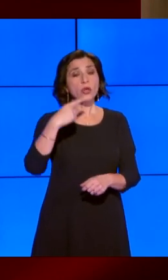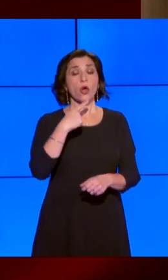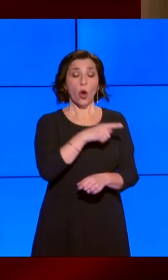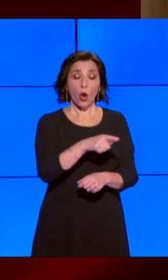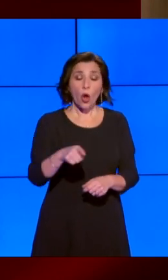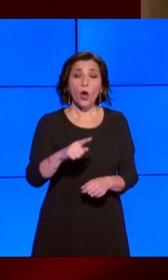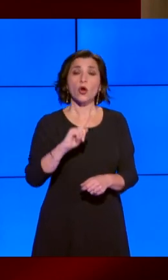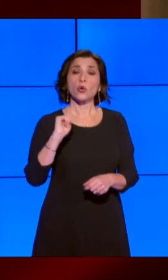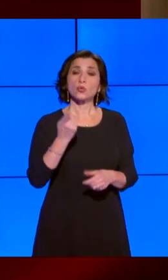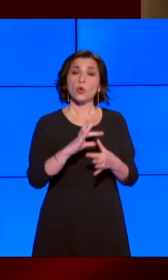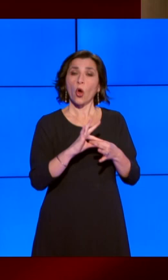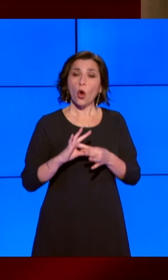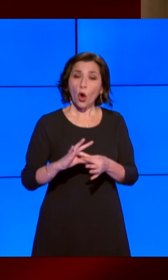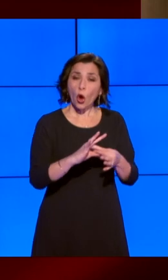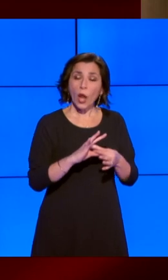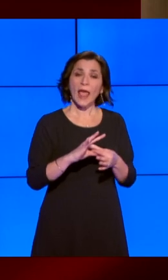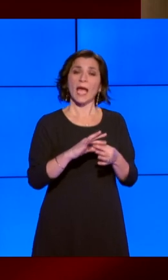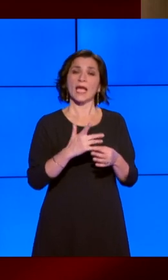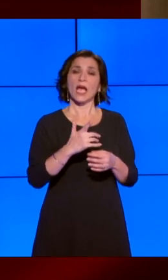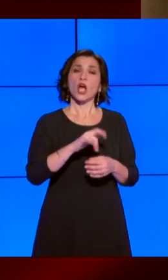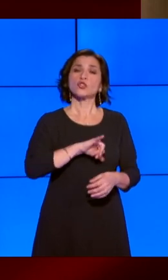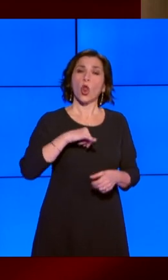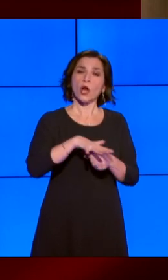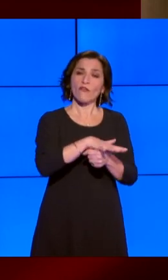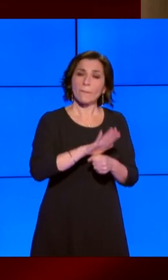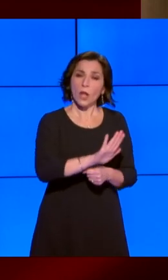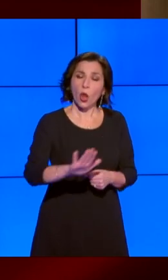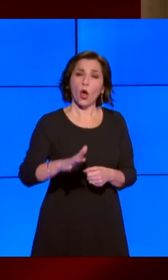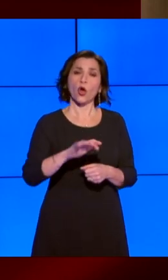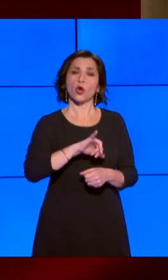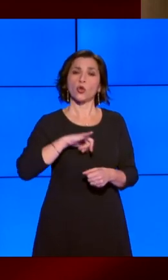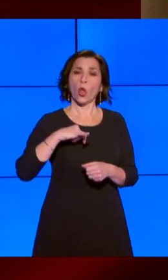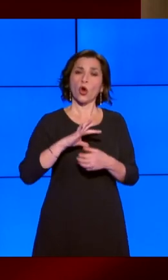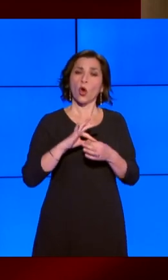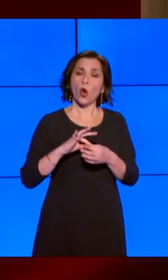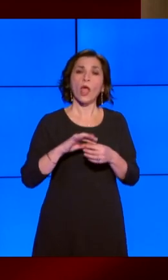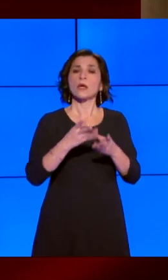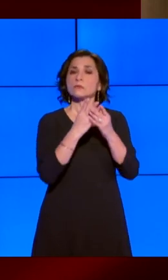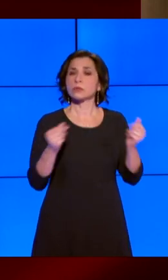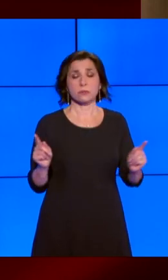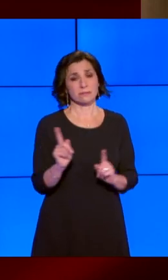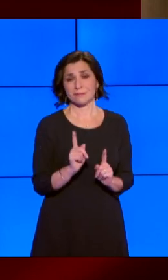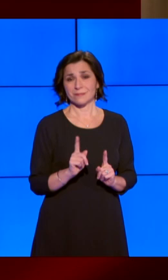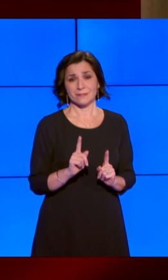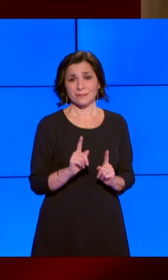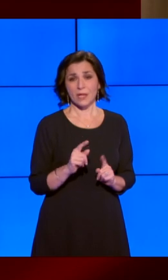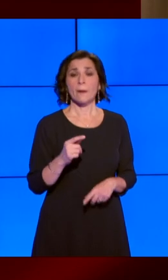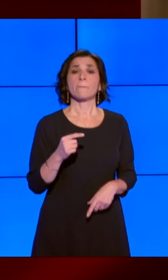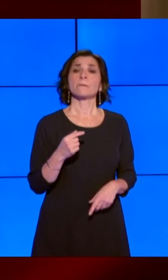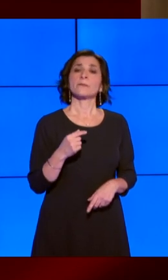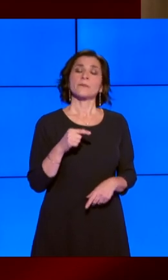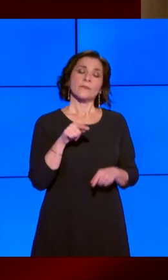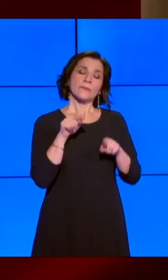estinguersi, vorrei sottolineare che quell'evento sembra offrire degli italiani due diverse